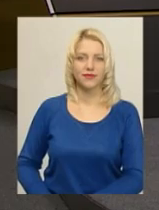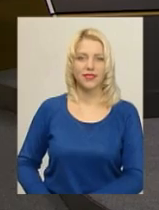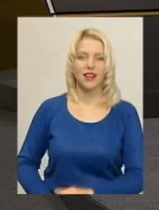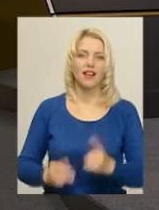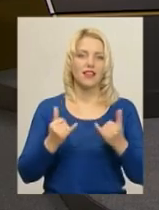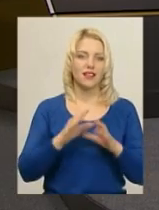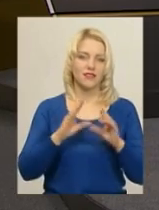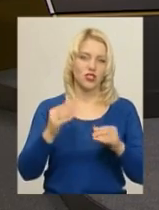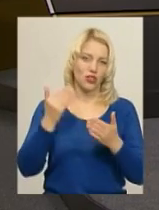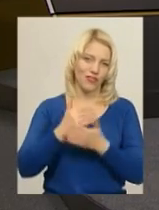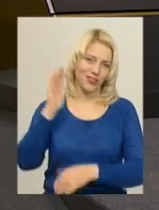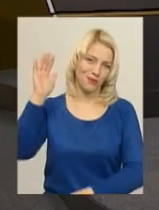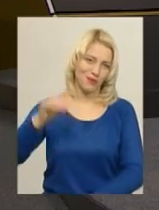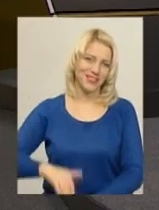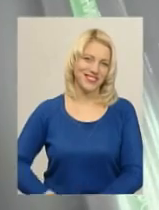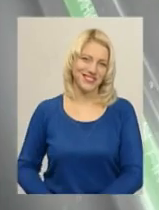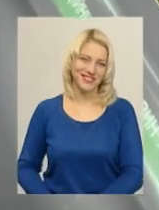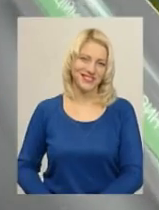Наразі це всі новини, побачимось.